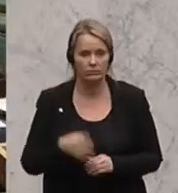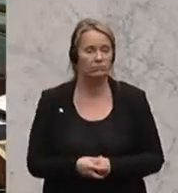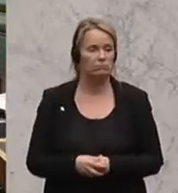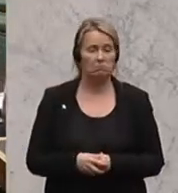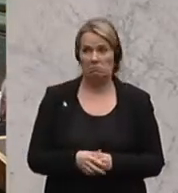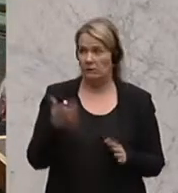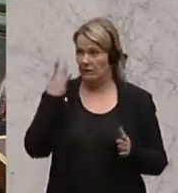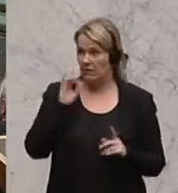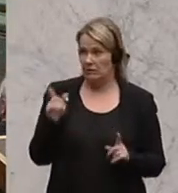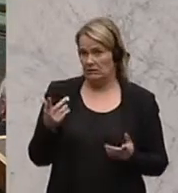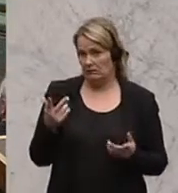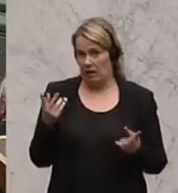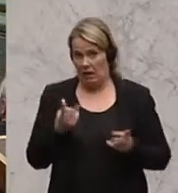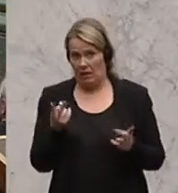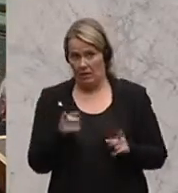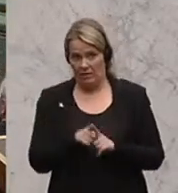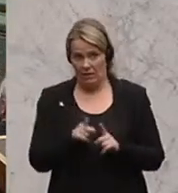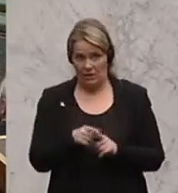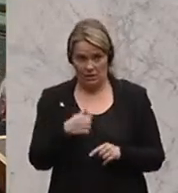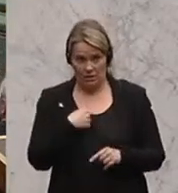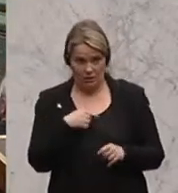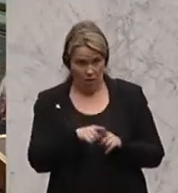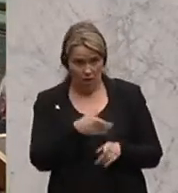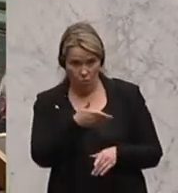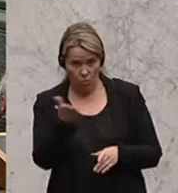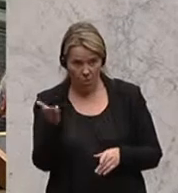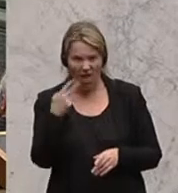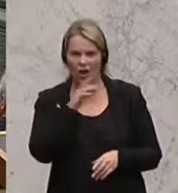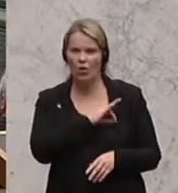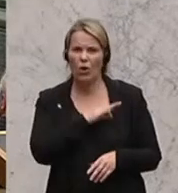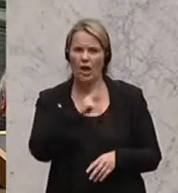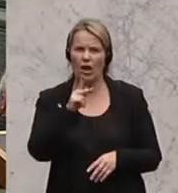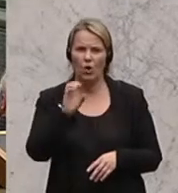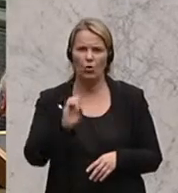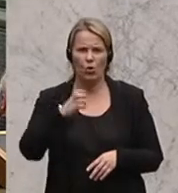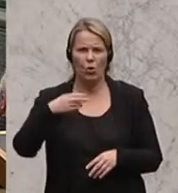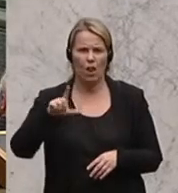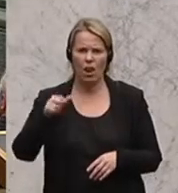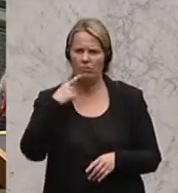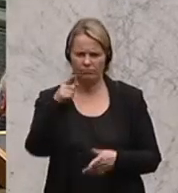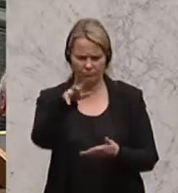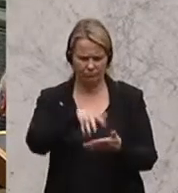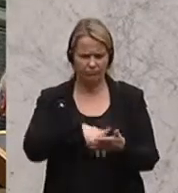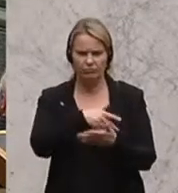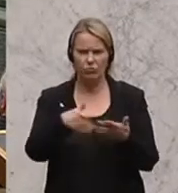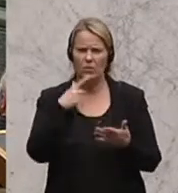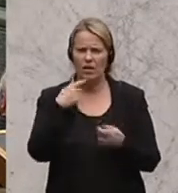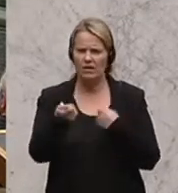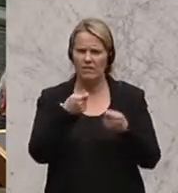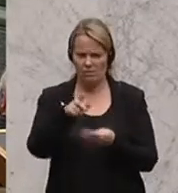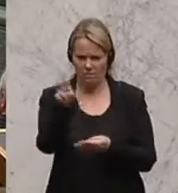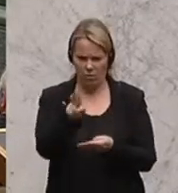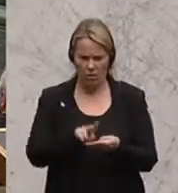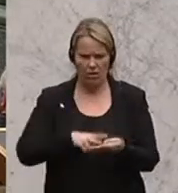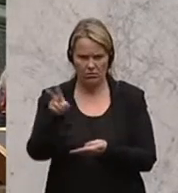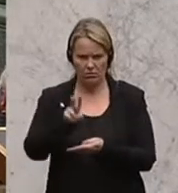Vizekanzler und Wirtschaftsminister Arnold Mitterlehner, ÖVP, hat das Wort. Wie der Herr Kollege Köchel, da ist dieses Verzeichnis der Gewerbe vorgelesen